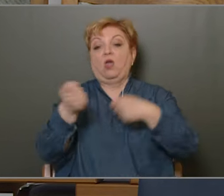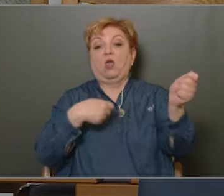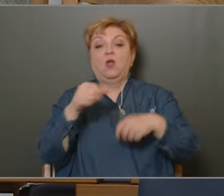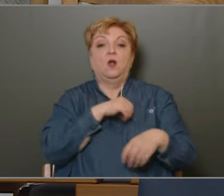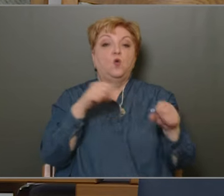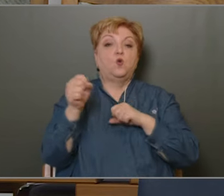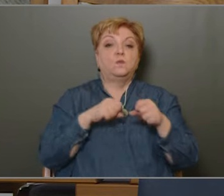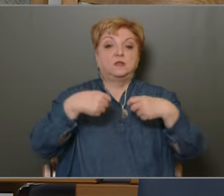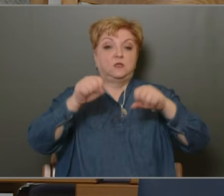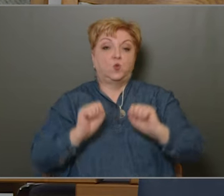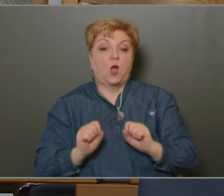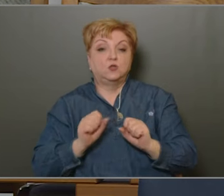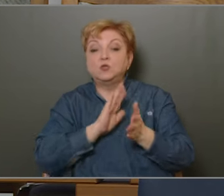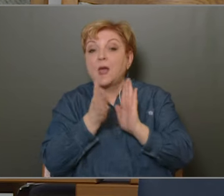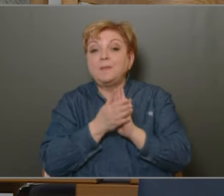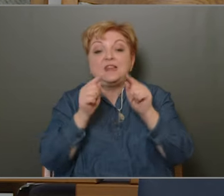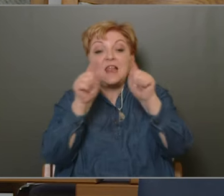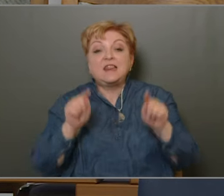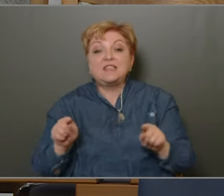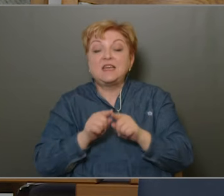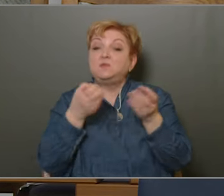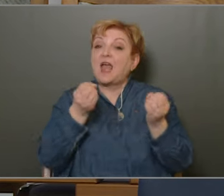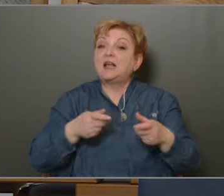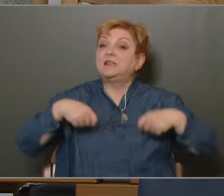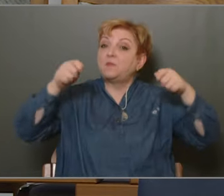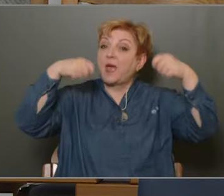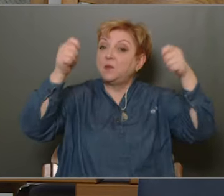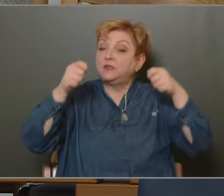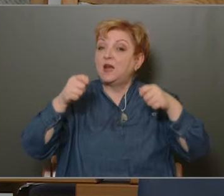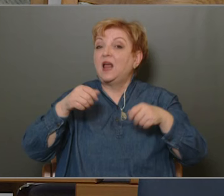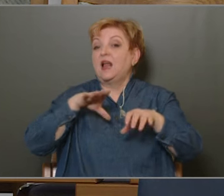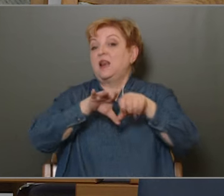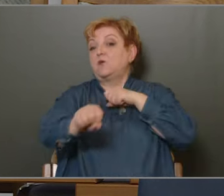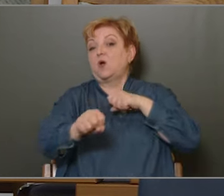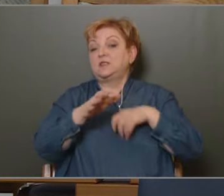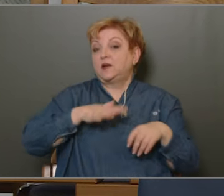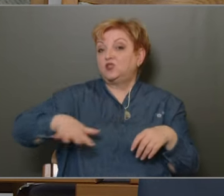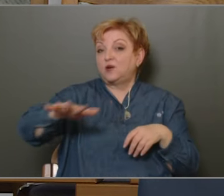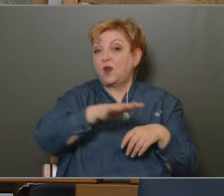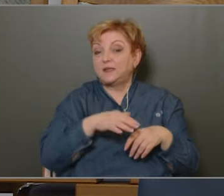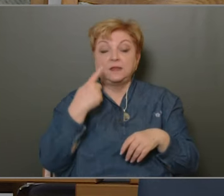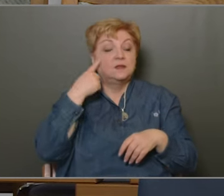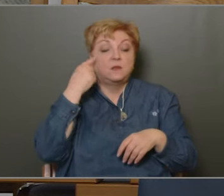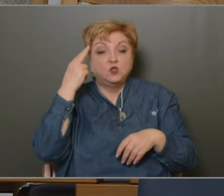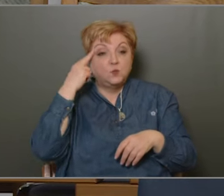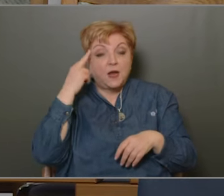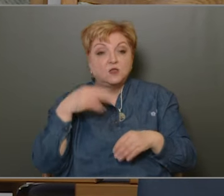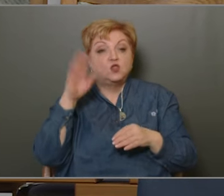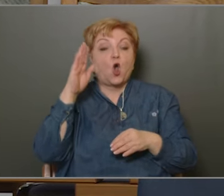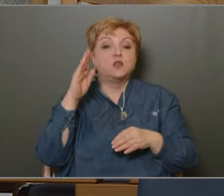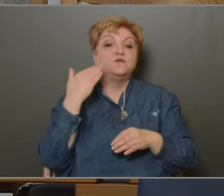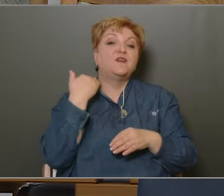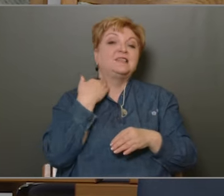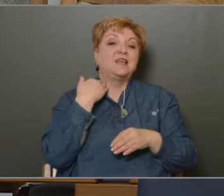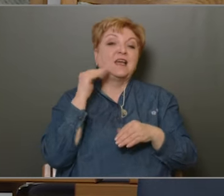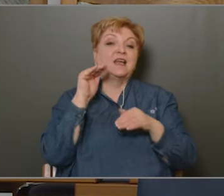önkormányzati tulajdont, ahol minden négyzetmétert engednek beépíteni, lerohasztják a területet, és nem ismerik el a nagy vezér támogató